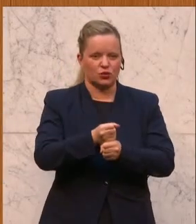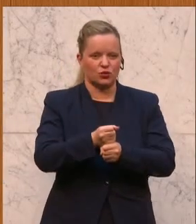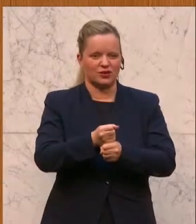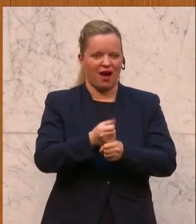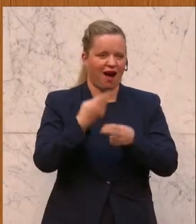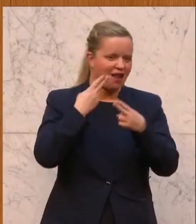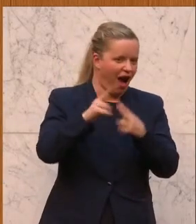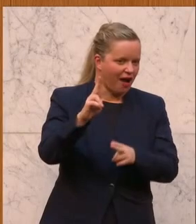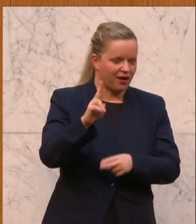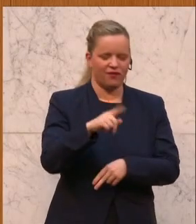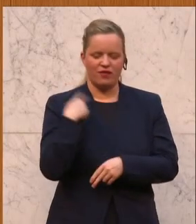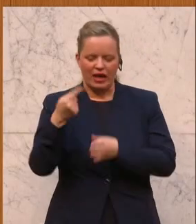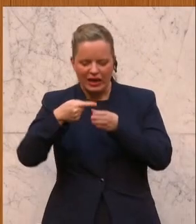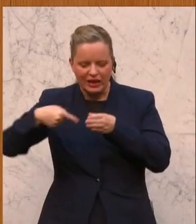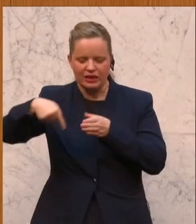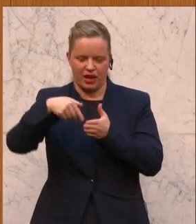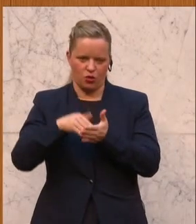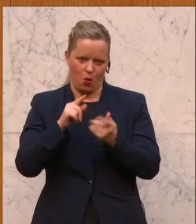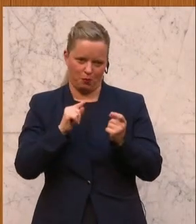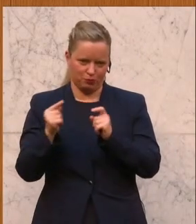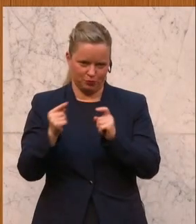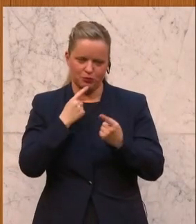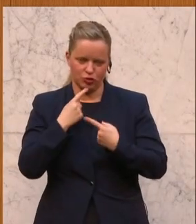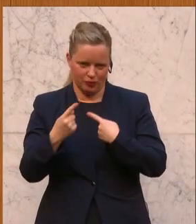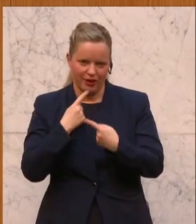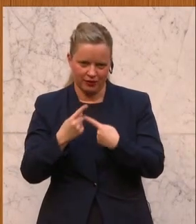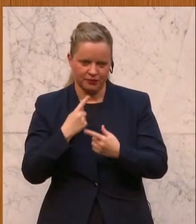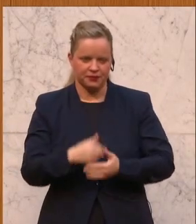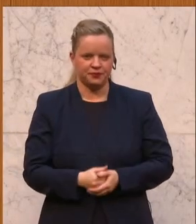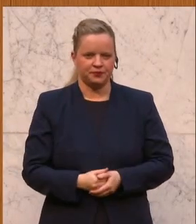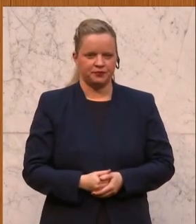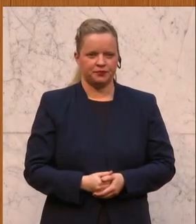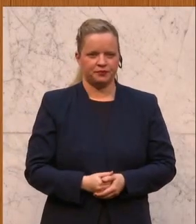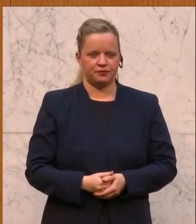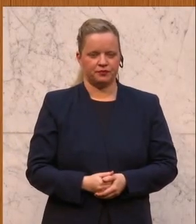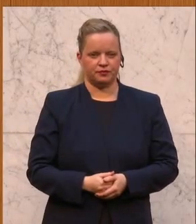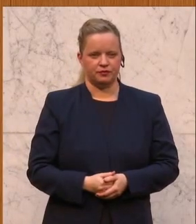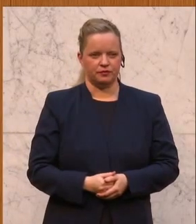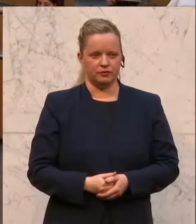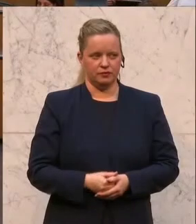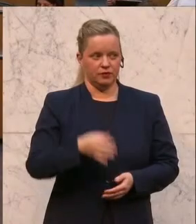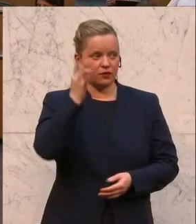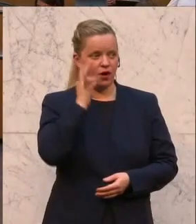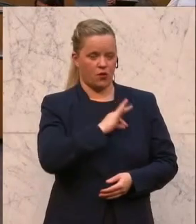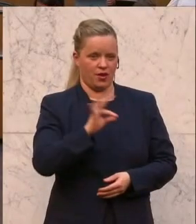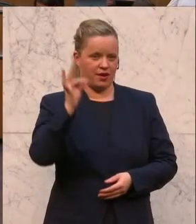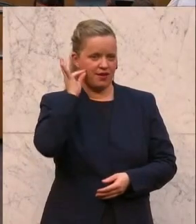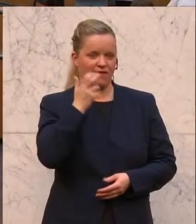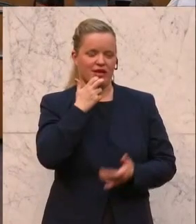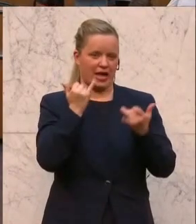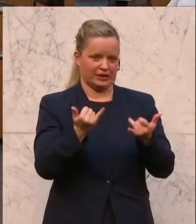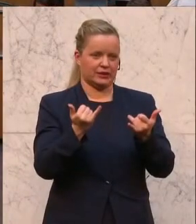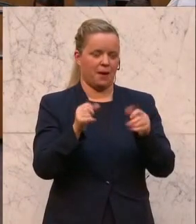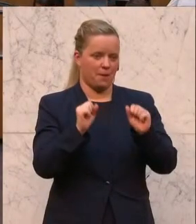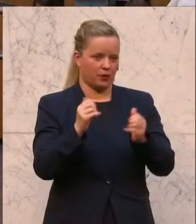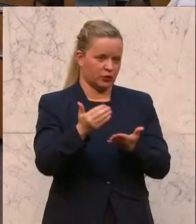werden wir ihn dann noch besprechen. Ich möchte aber schon auch ganz klar die Gelegenheit nützen, Frau Kollegin. Nachdem Sie auch keine Gelegenheit